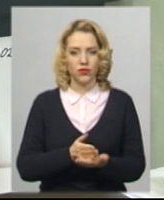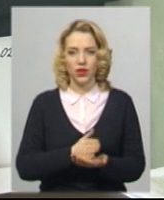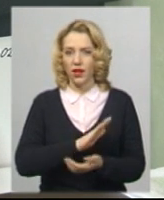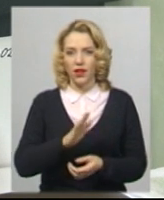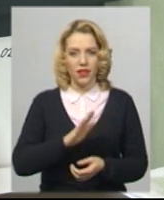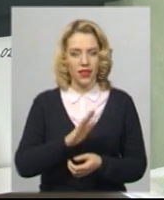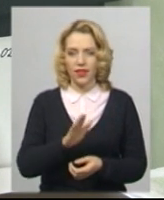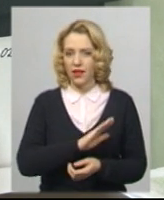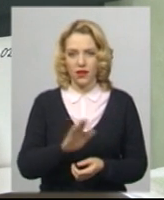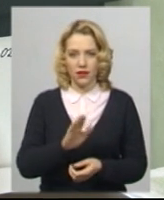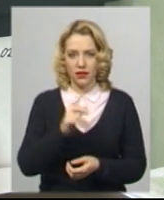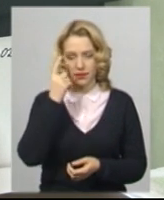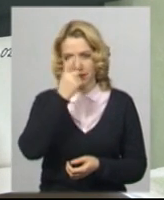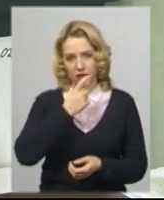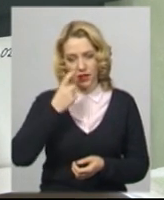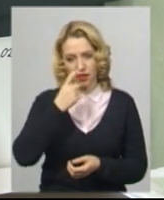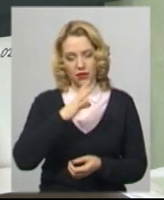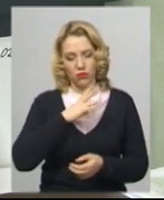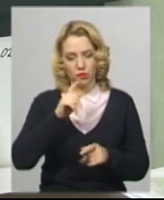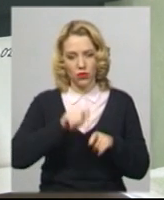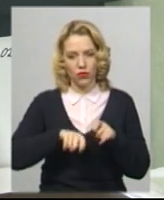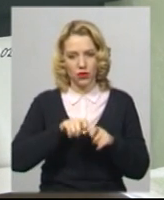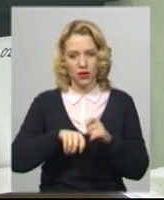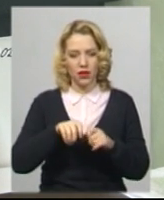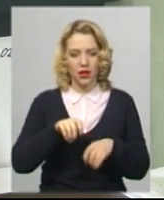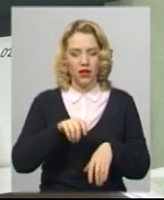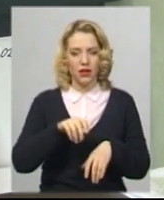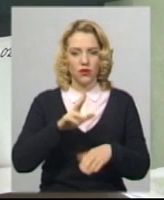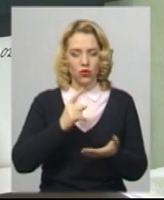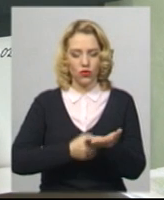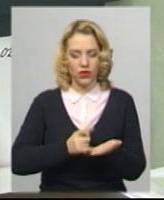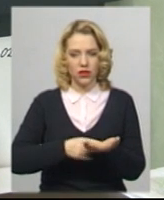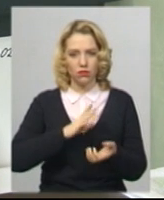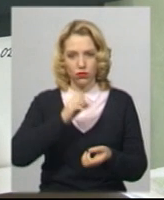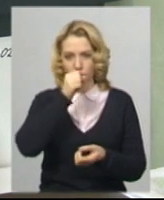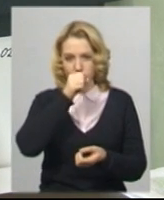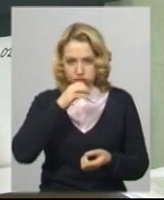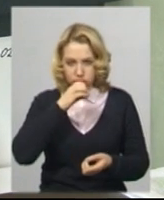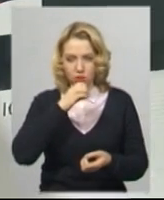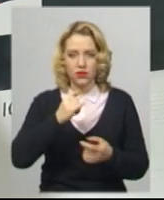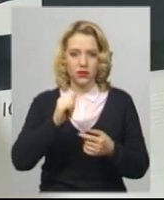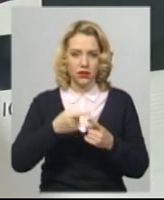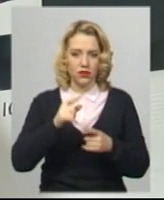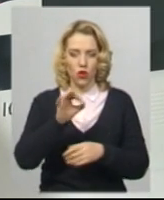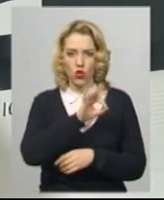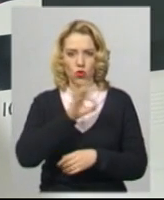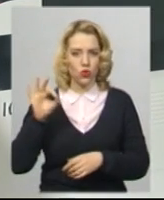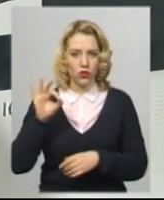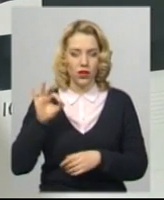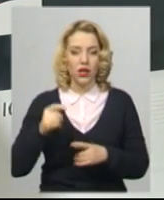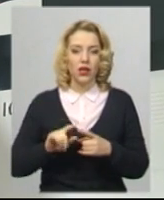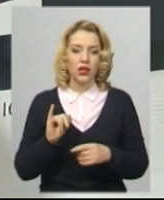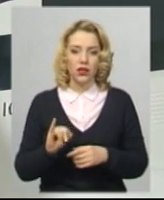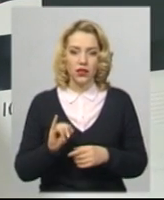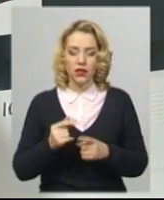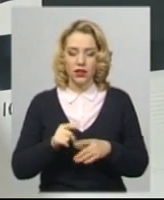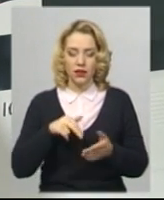алкогольне сп'яніння. Тобто було проведено працівниками патрульні за допомогою Драгера перевірку, яка показала нульові результати. Пішоходи перетинали